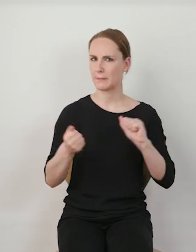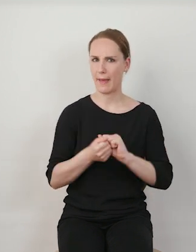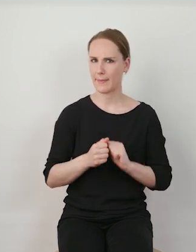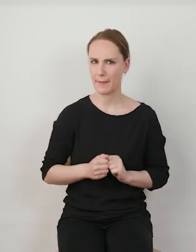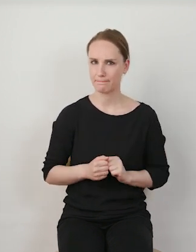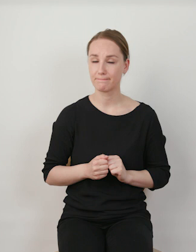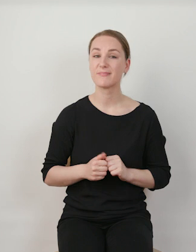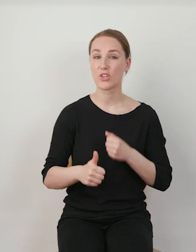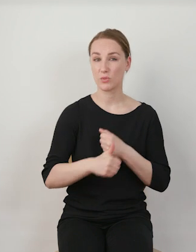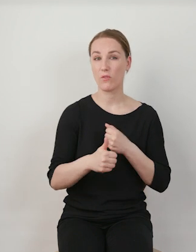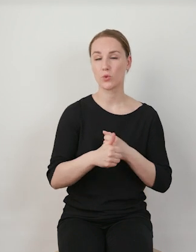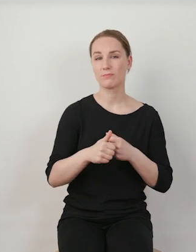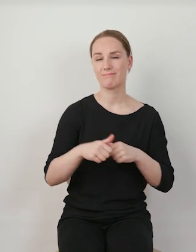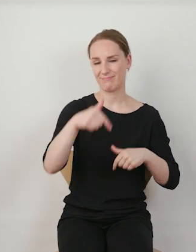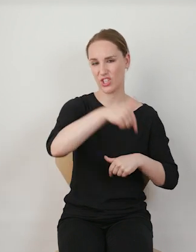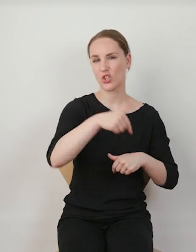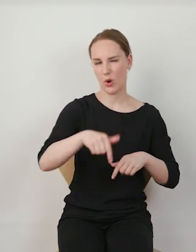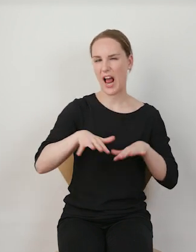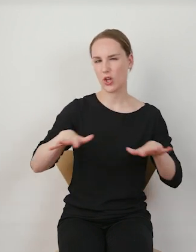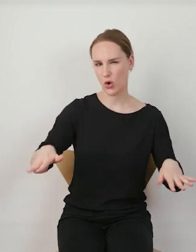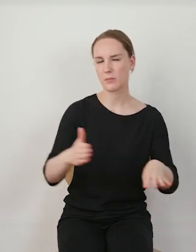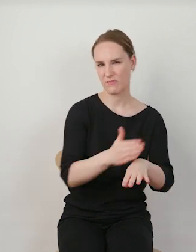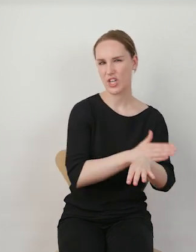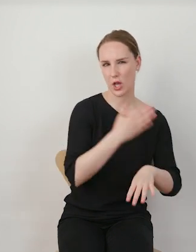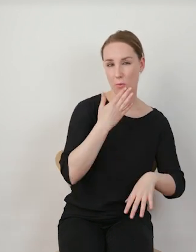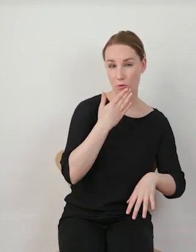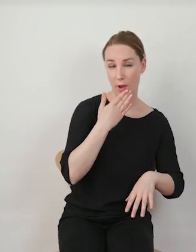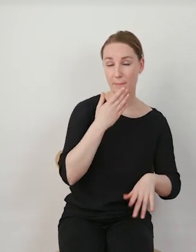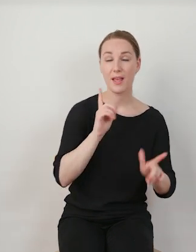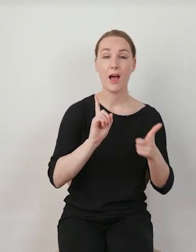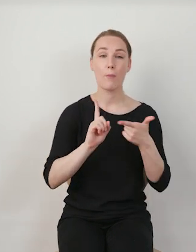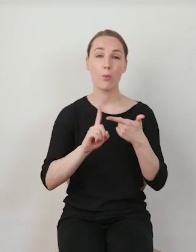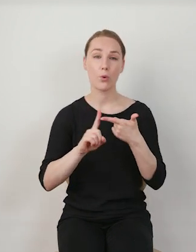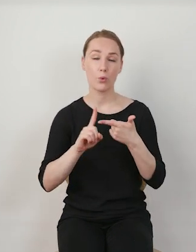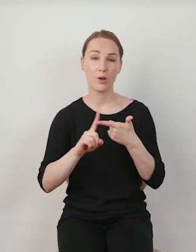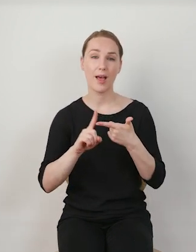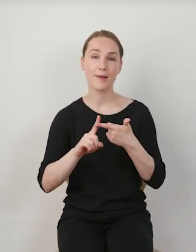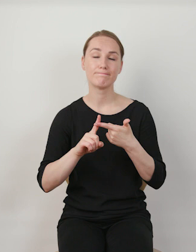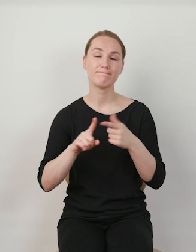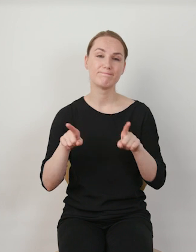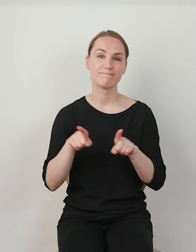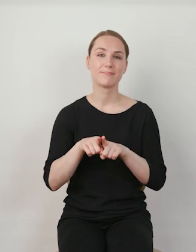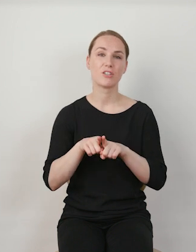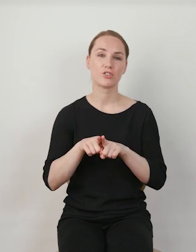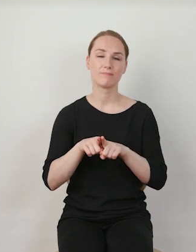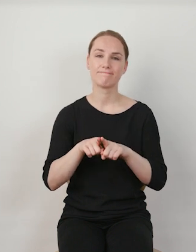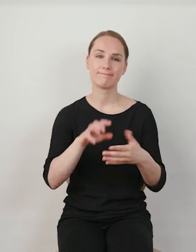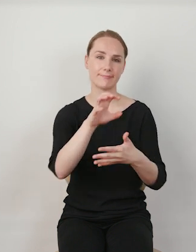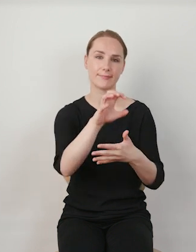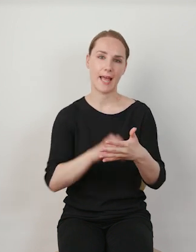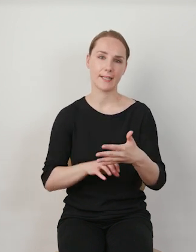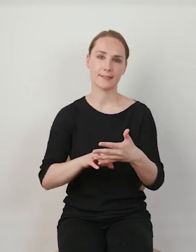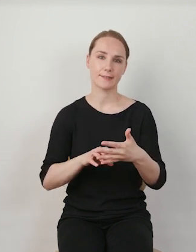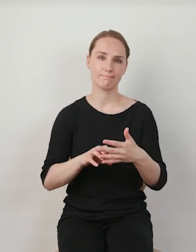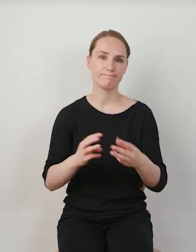pierwsze z algorytmizacji TikToka, o której wspominałam, po drugie wynika z hipercentryczności